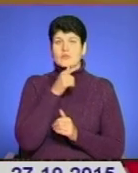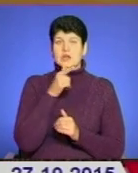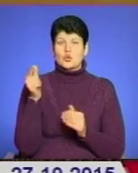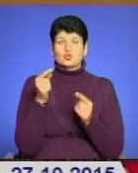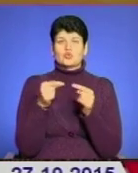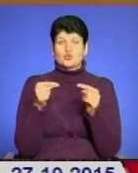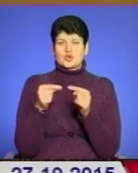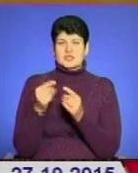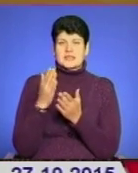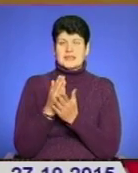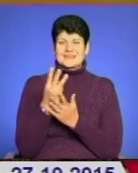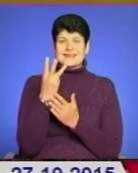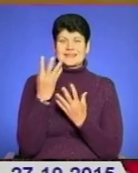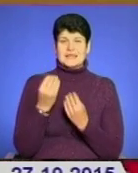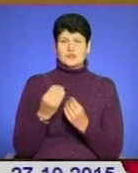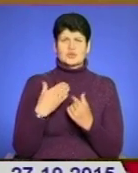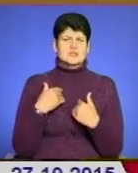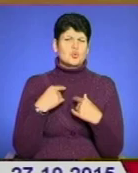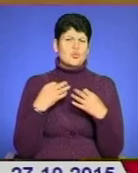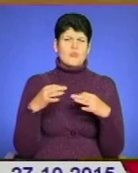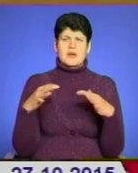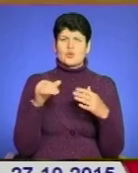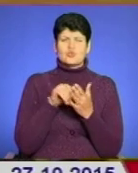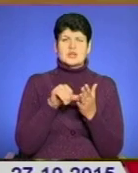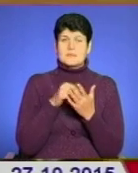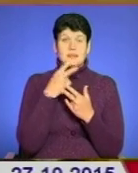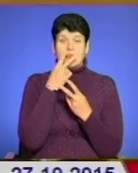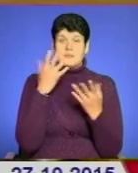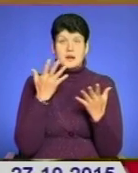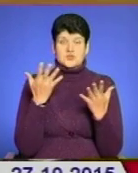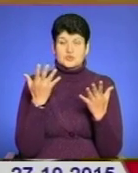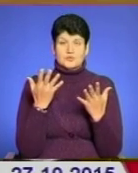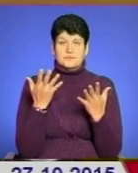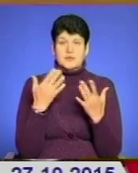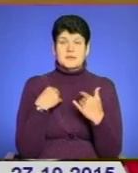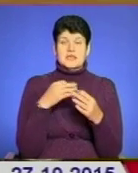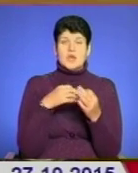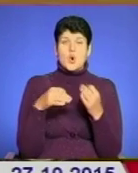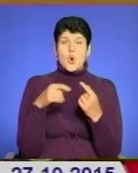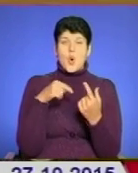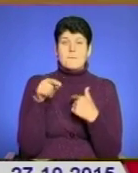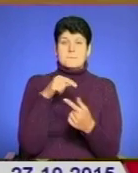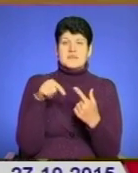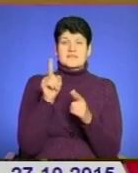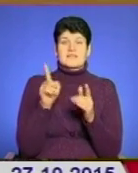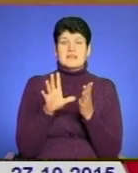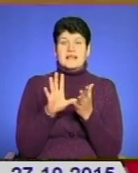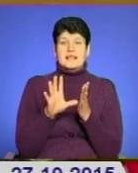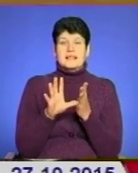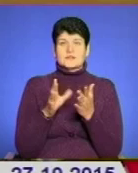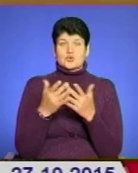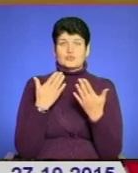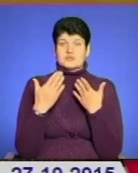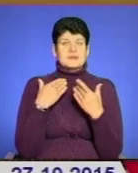триває три дня, тобто до нас любий учасник, ми їх не бачимо, ми обмінюємося все в електронному режимі, ми з ними не